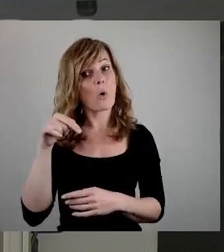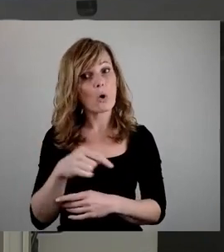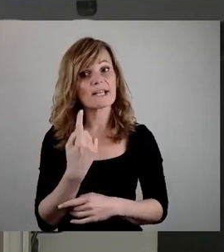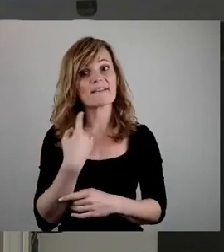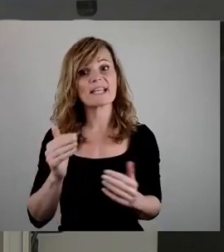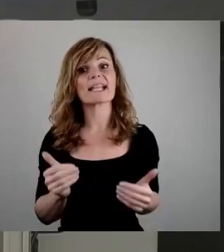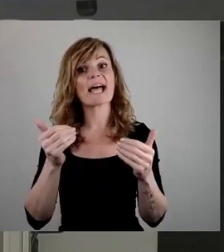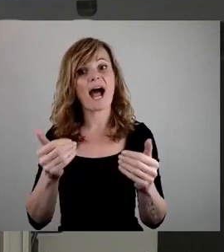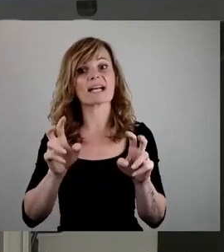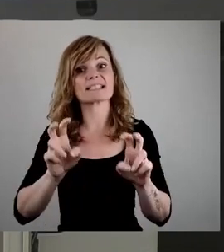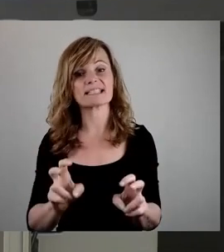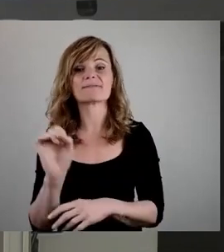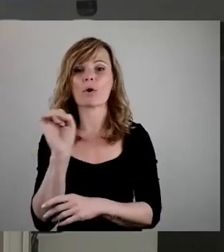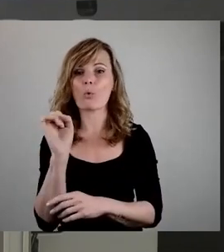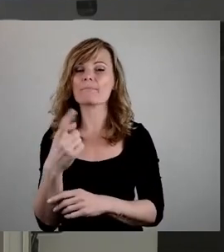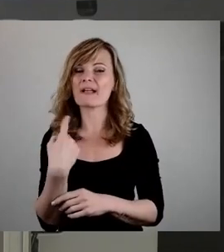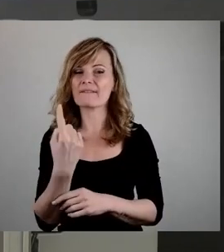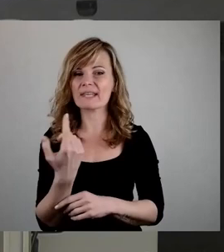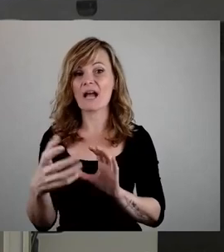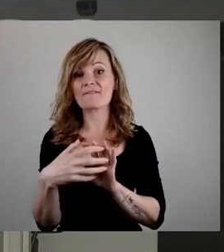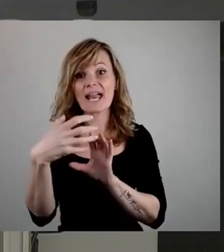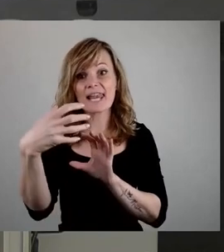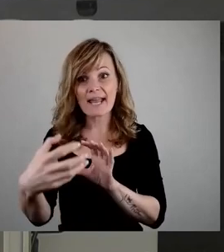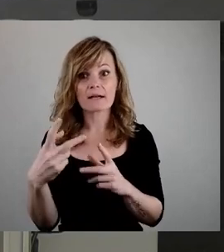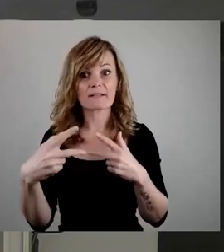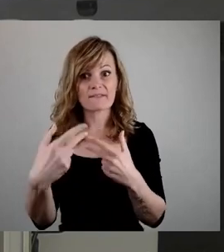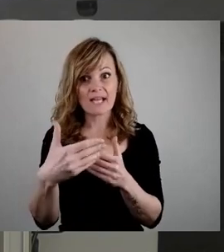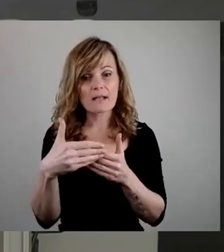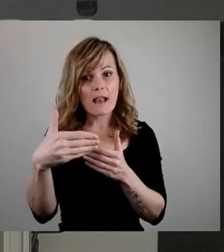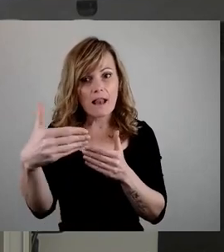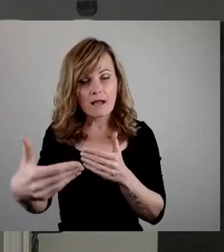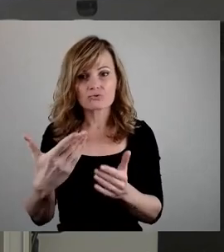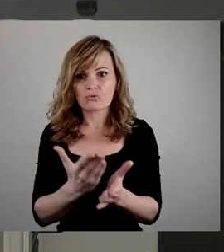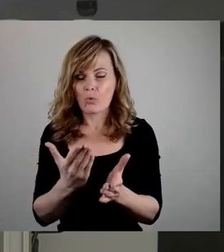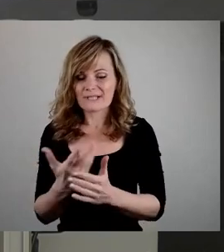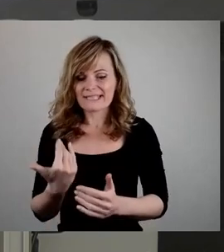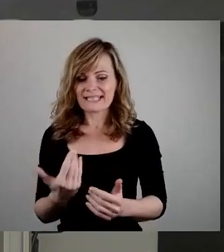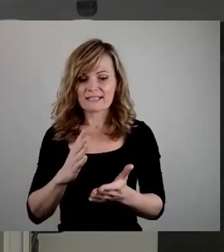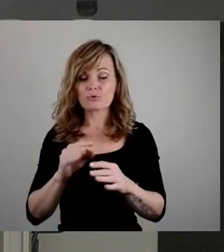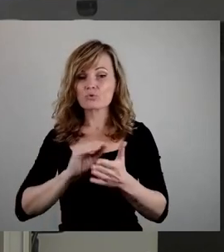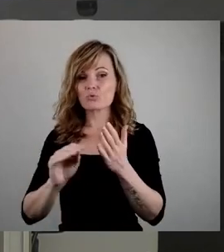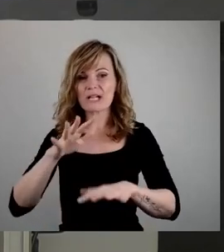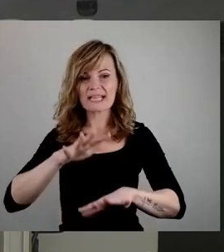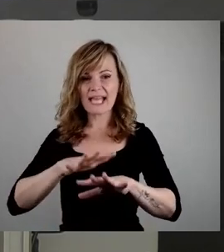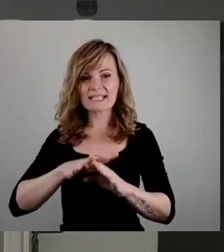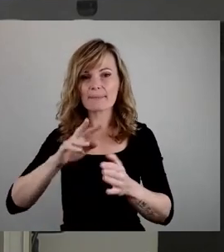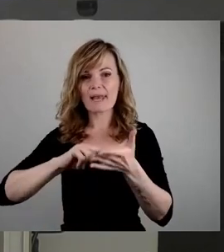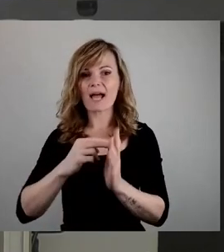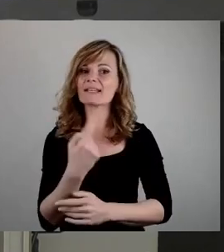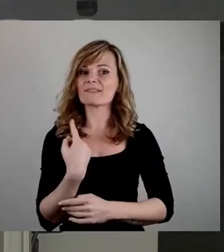denn wir sind deutlich nach der wohlgemerkt verlängerten Frist. Wir hätten diesen Schulnetzplan am 31.12. abgeben müssen.